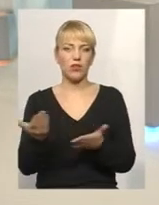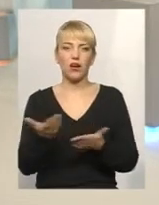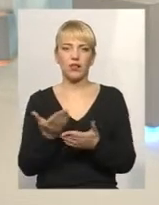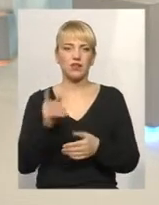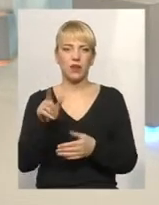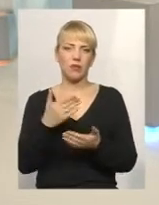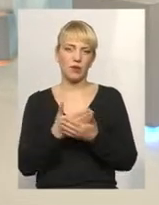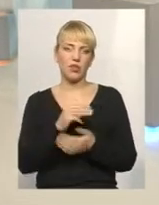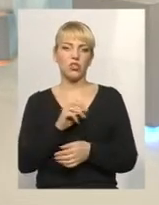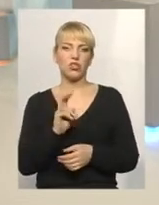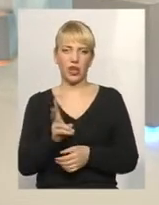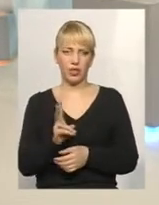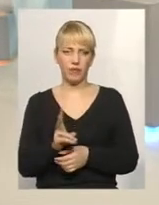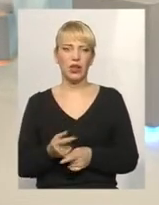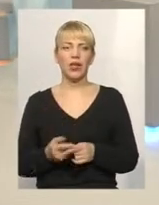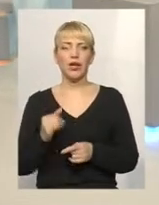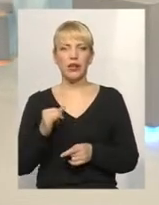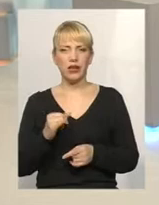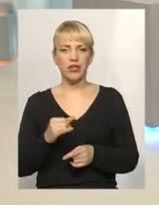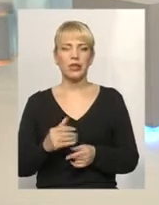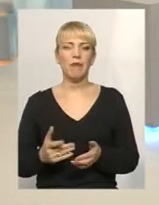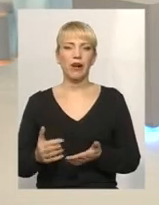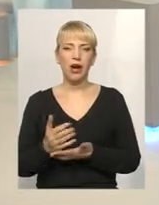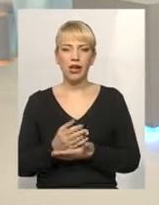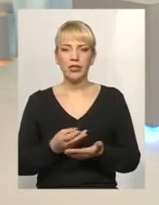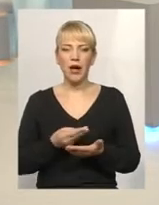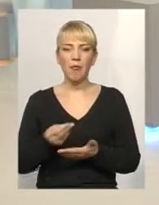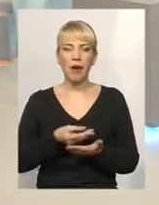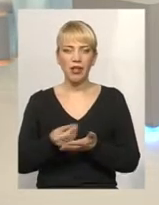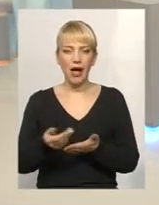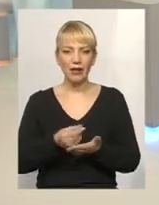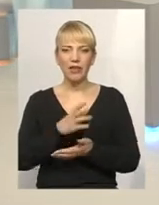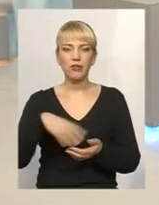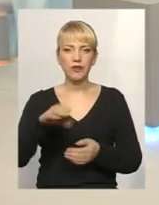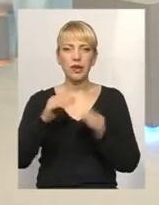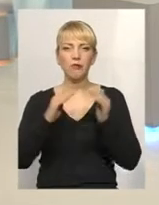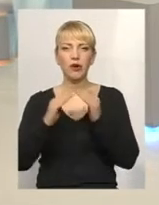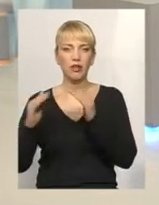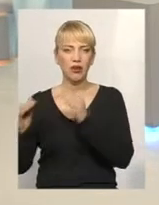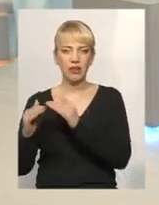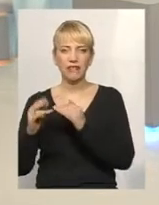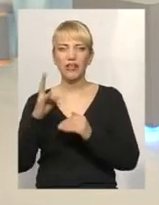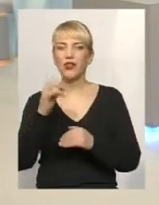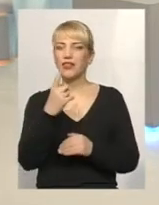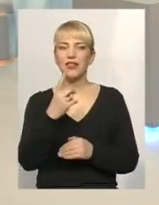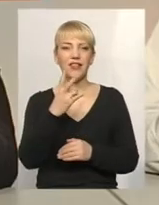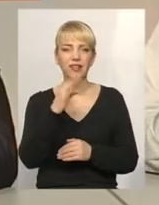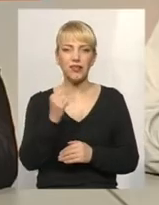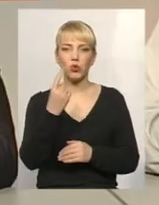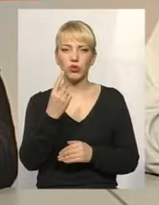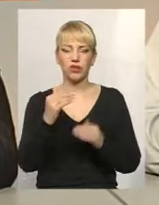енний жек його, відповідно, збирається плата з усіх будинків, але ні один будинок